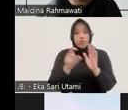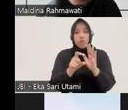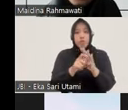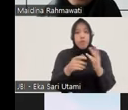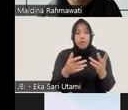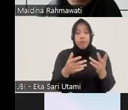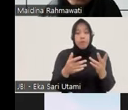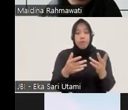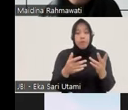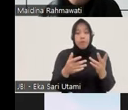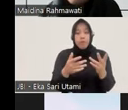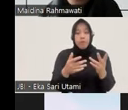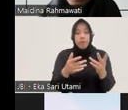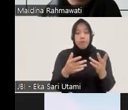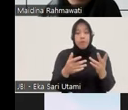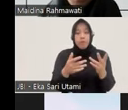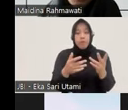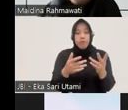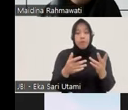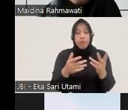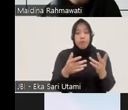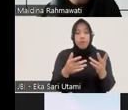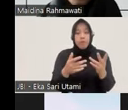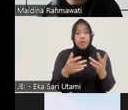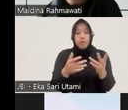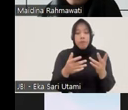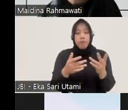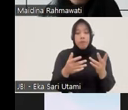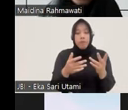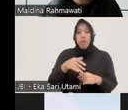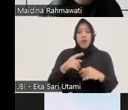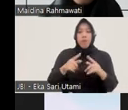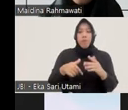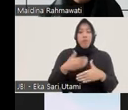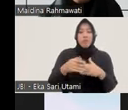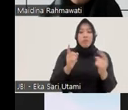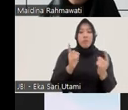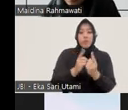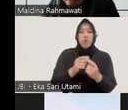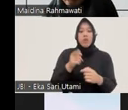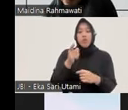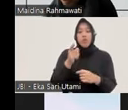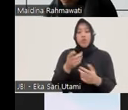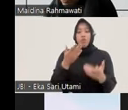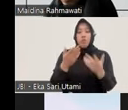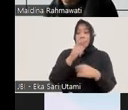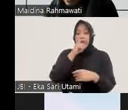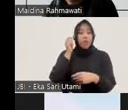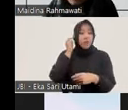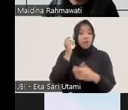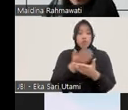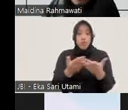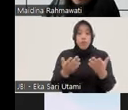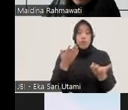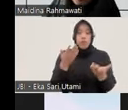dan haknya pelanggar bisa melapor kemana nah itu Bapak Ibu sekalian tadi Mbak Johone sudah sampaikan